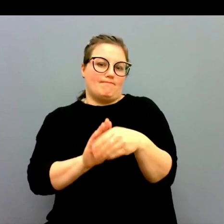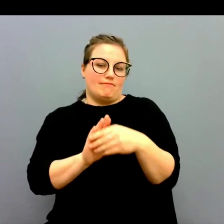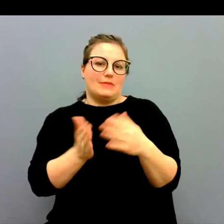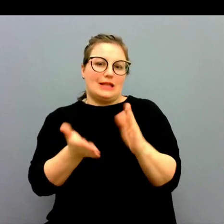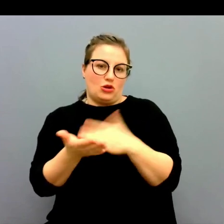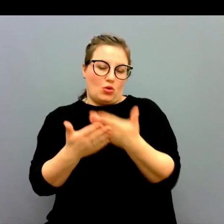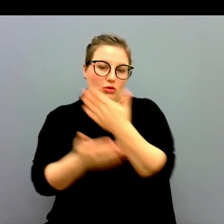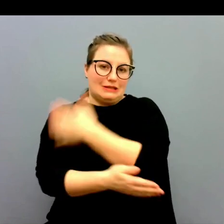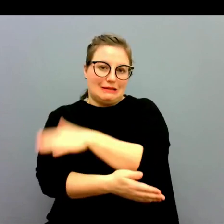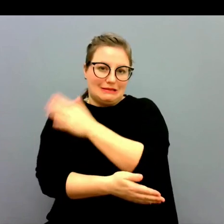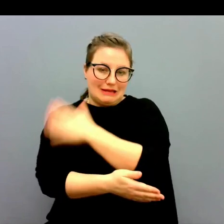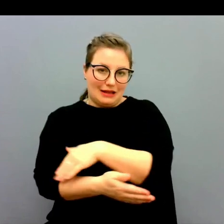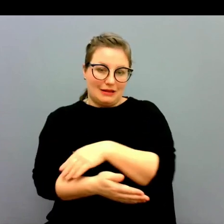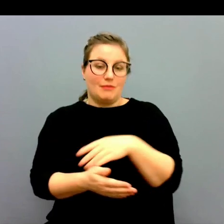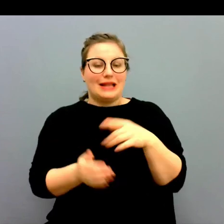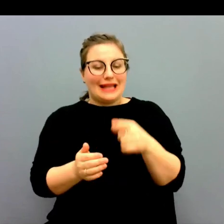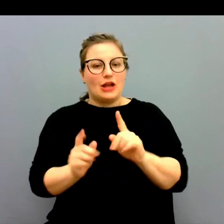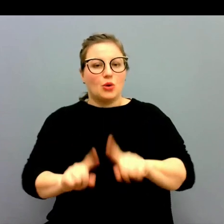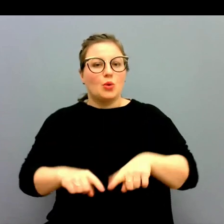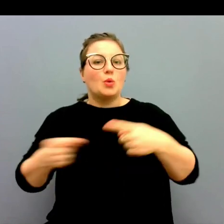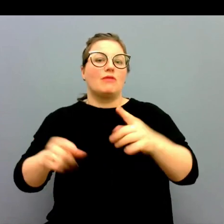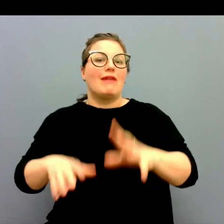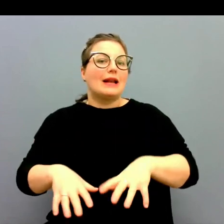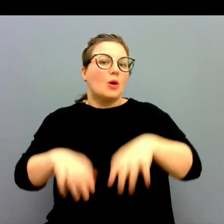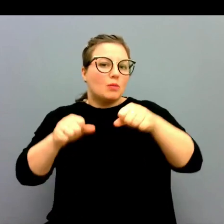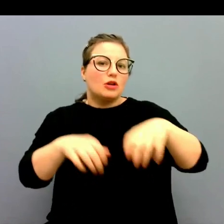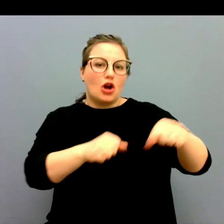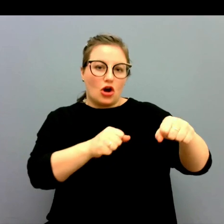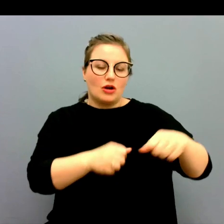grunden om att man får ett utökat uppdrag gentemot idag.